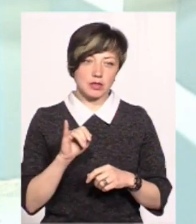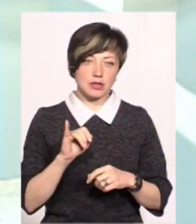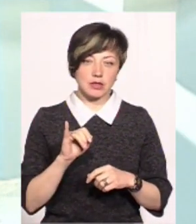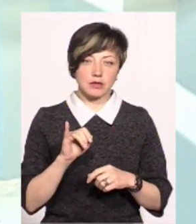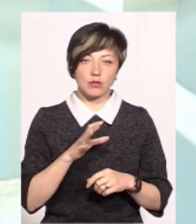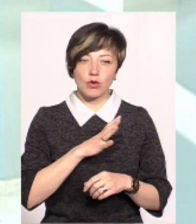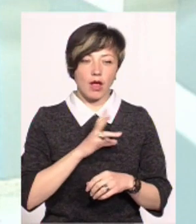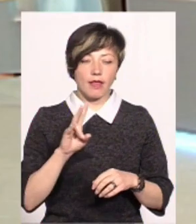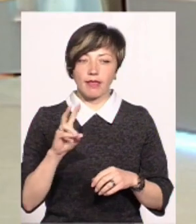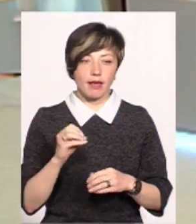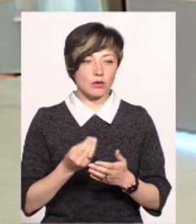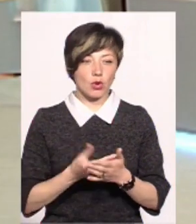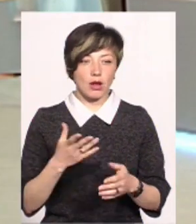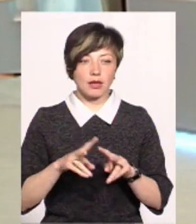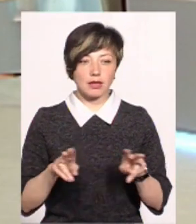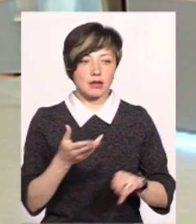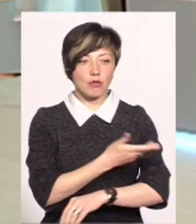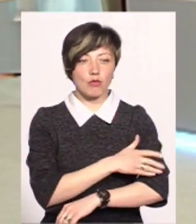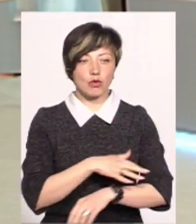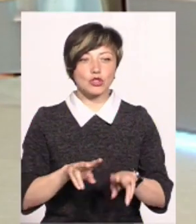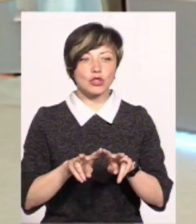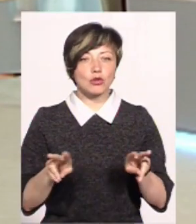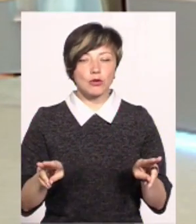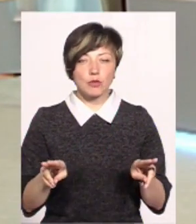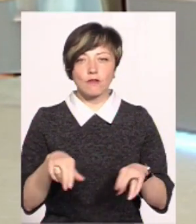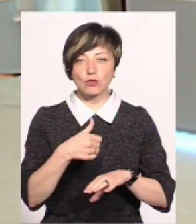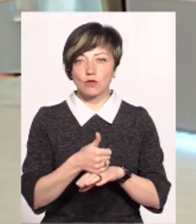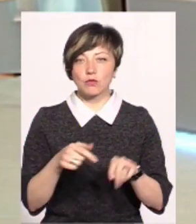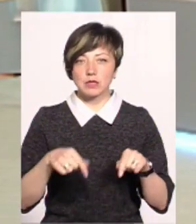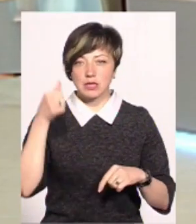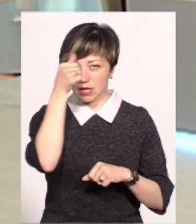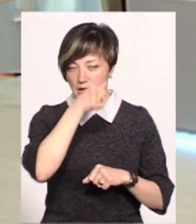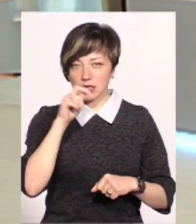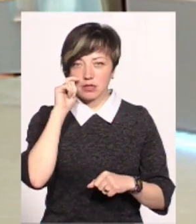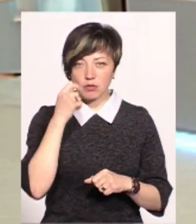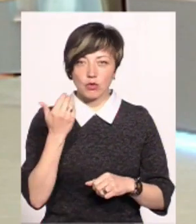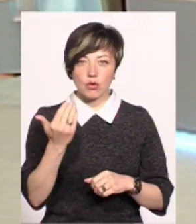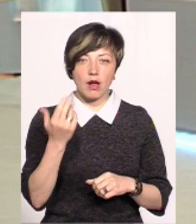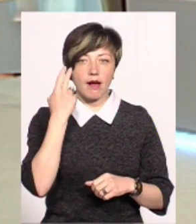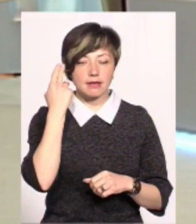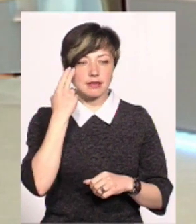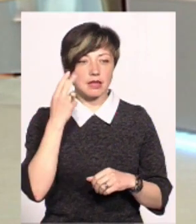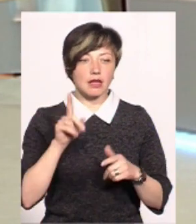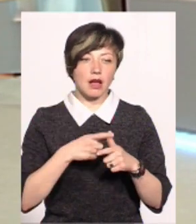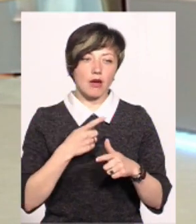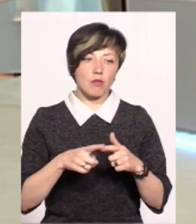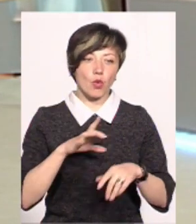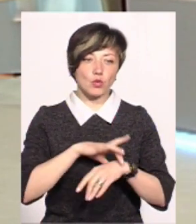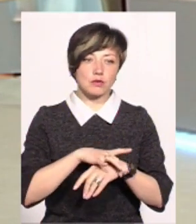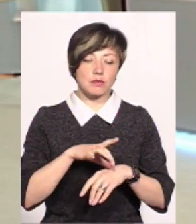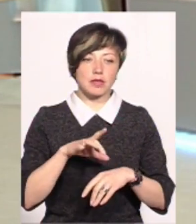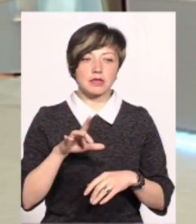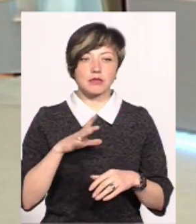де вона була недорога, і так само в Польщі. Тому в основному цей рік це була цибуля саме Казахстан, або навіть Узбекістан.